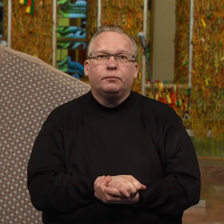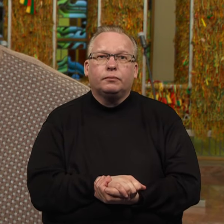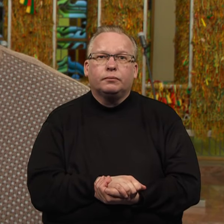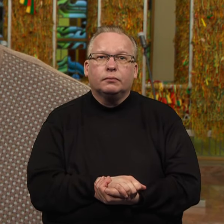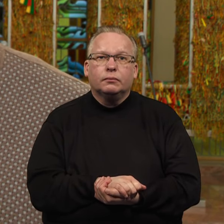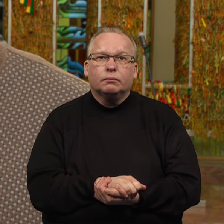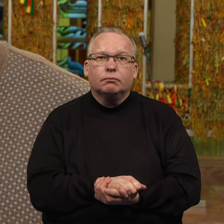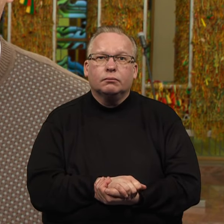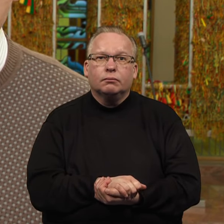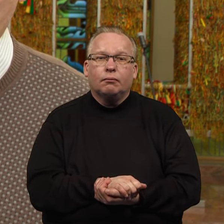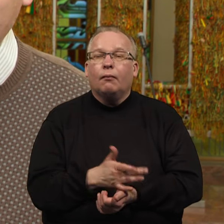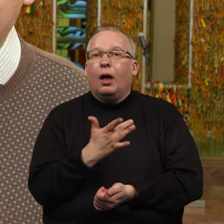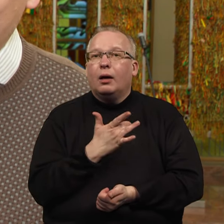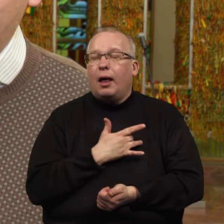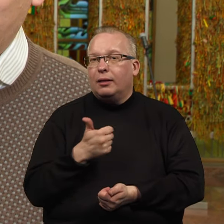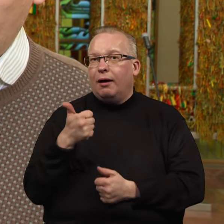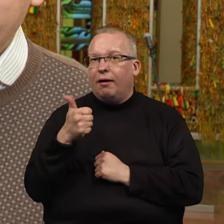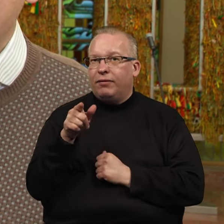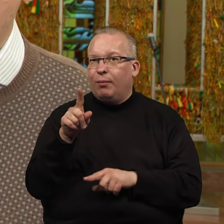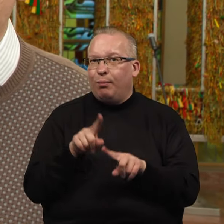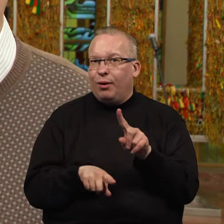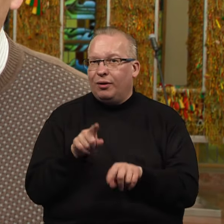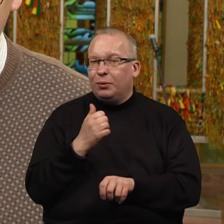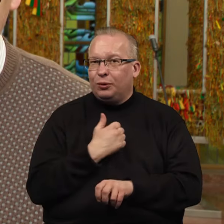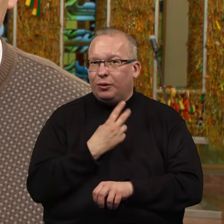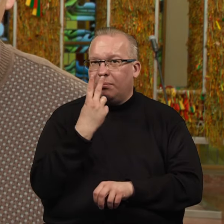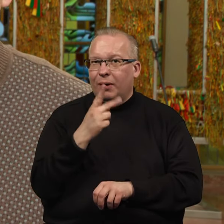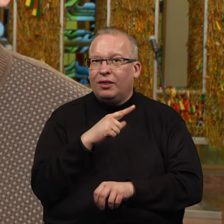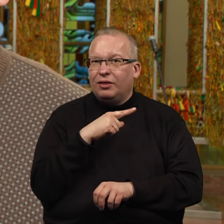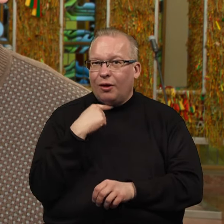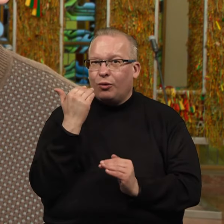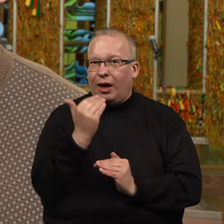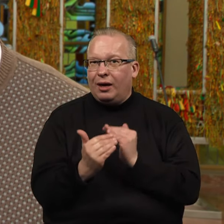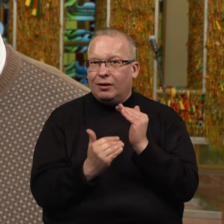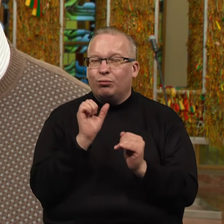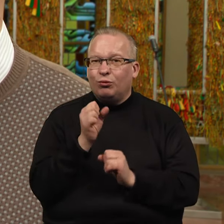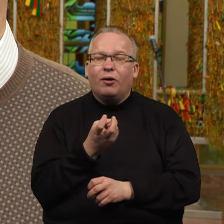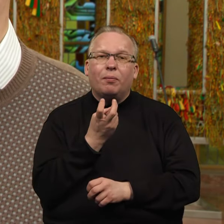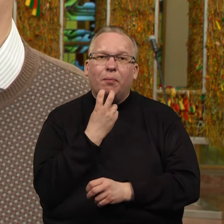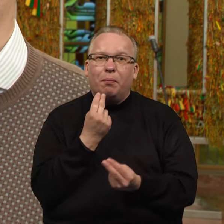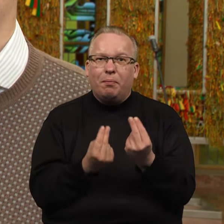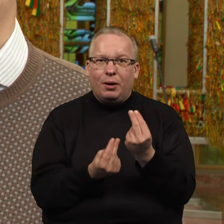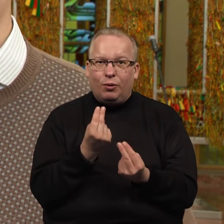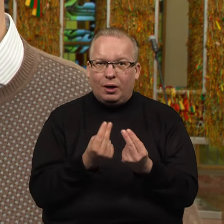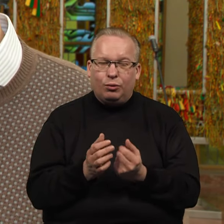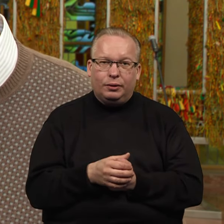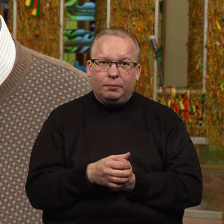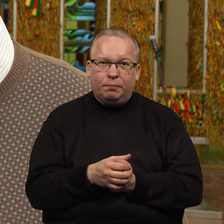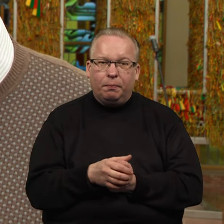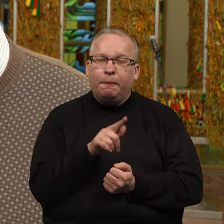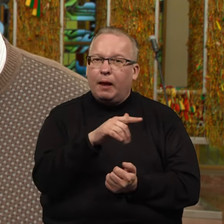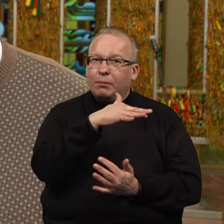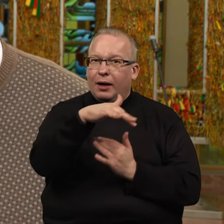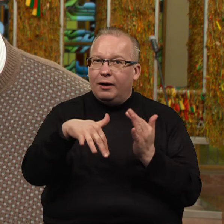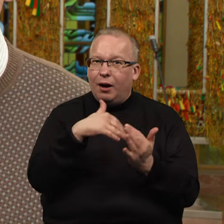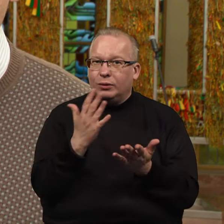kaip tik geras politikas turėtų numatyti daug įjimų į priekį, čia tik galim pajokauti ir toj tame hauose